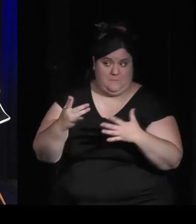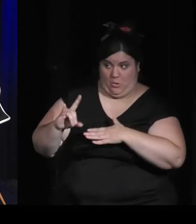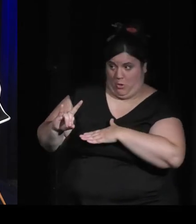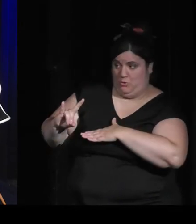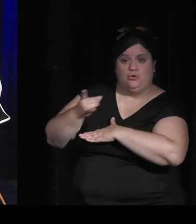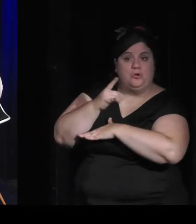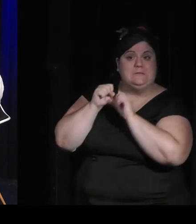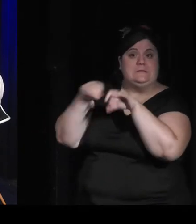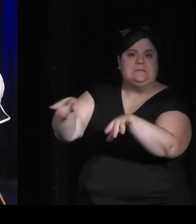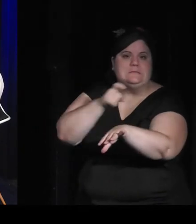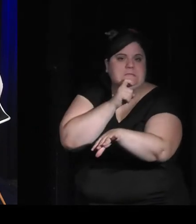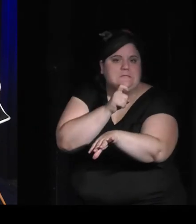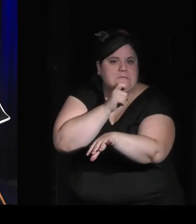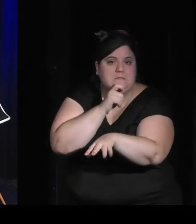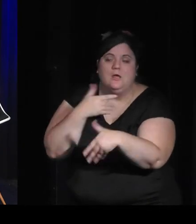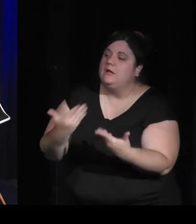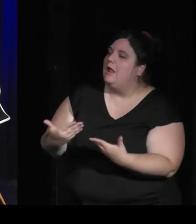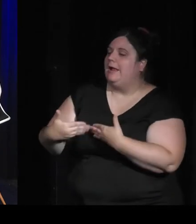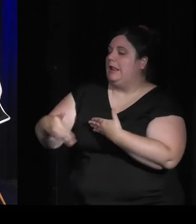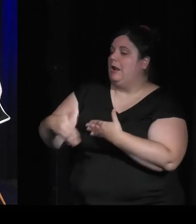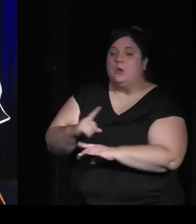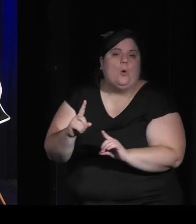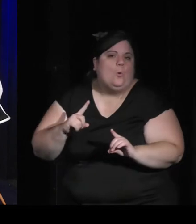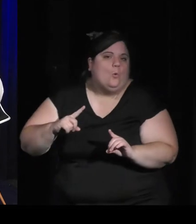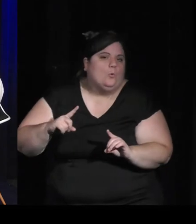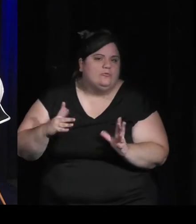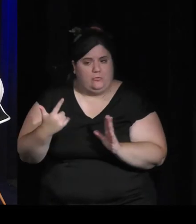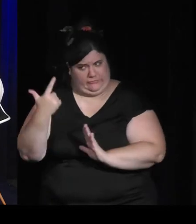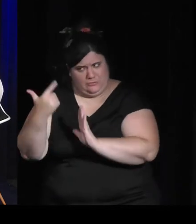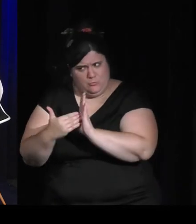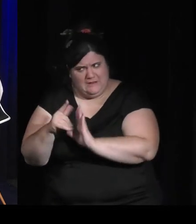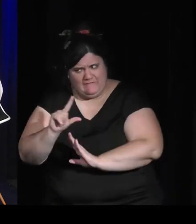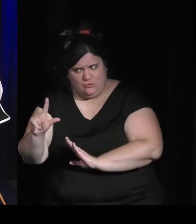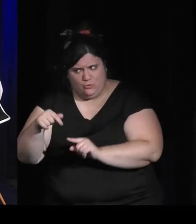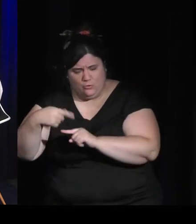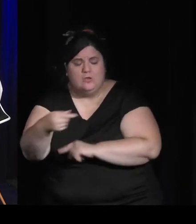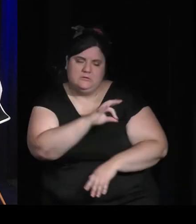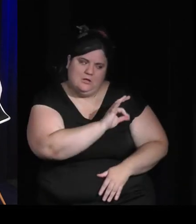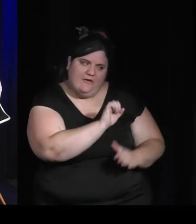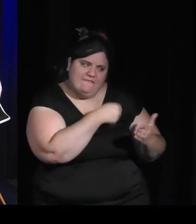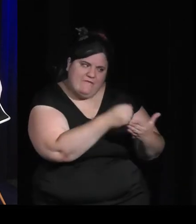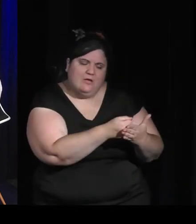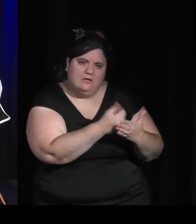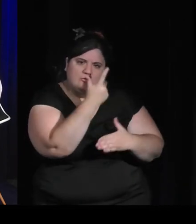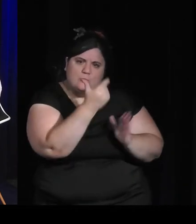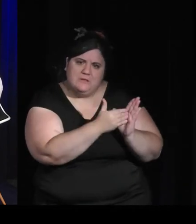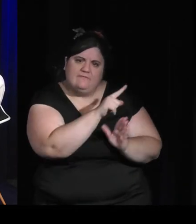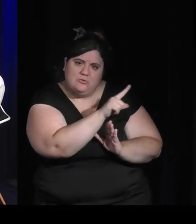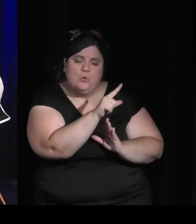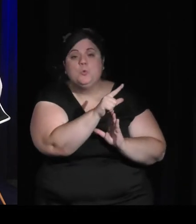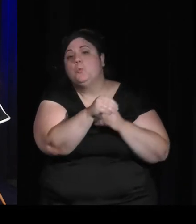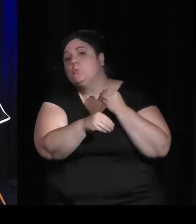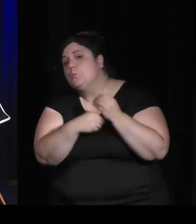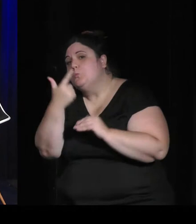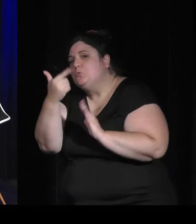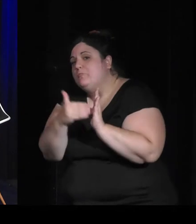sorti, ne va pas sortir demain. Non, non plus. C'est 2022, c'est ça ? Oui, fin 2022, début 2023, oui. D